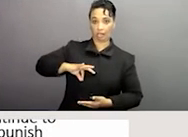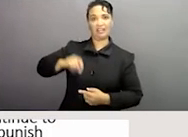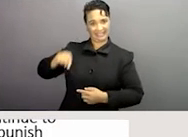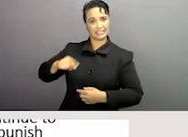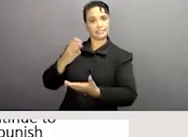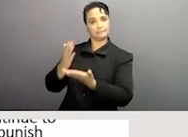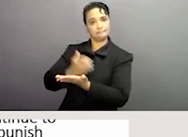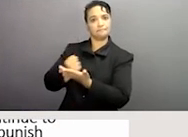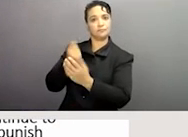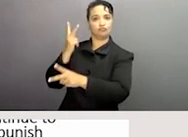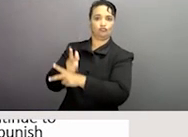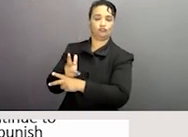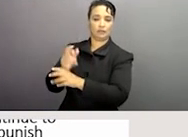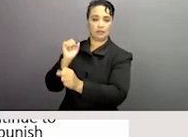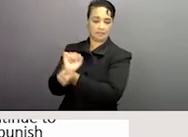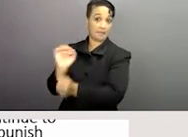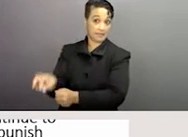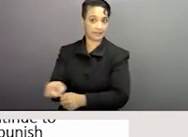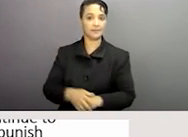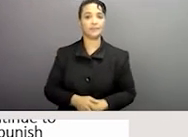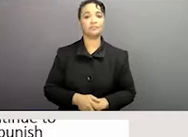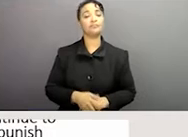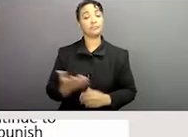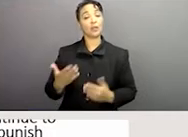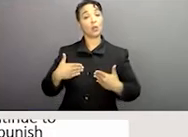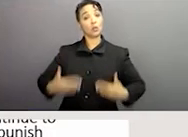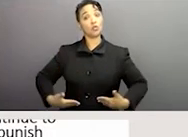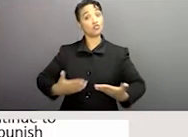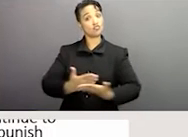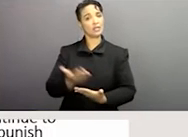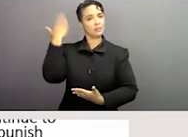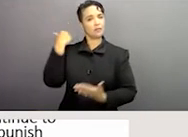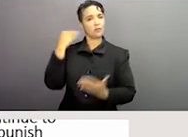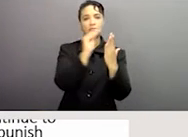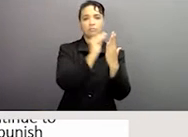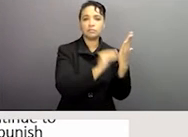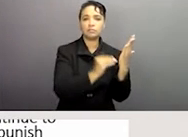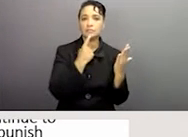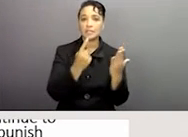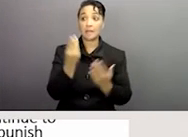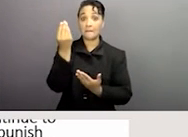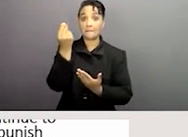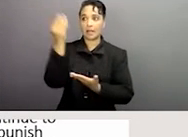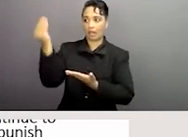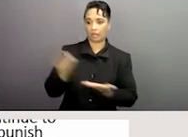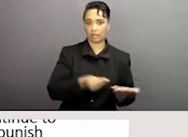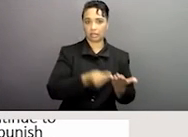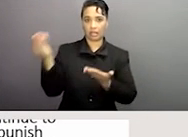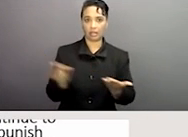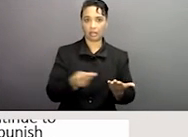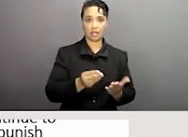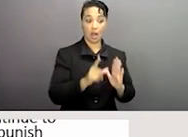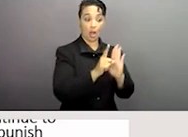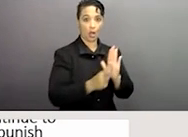partie aussi de ces réponses anti-esclavage le mécanisme aussi on remarquait aussi que ces fraudes